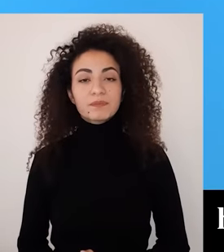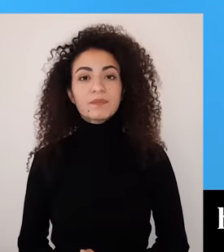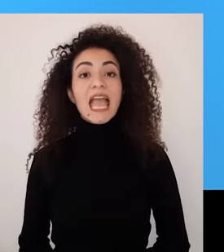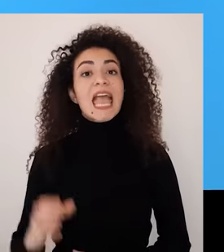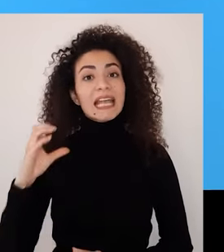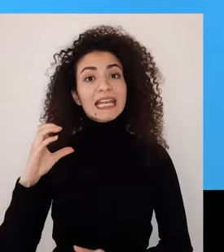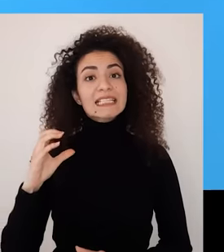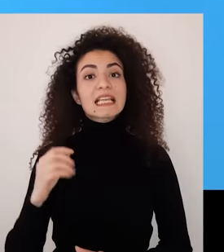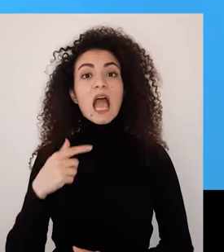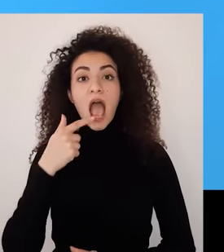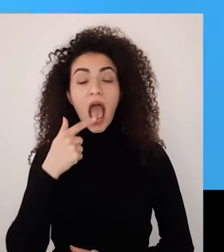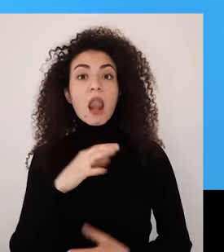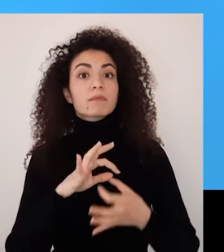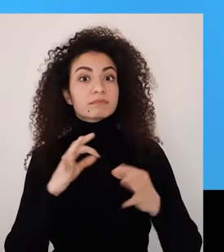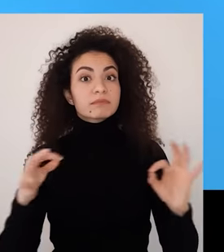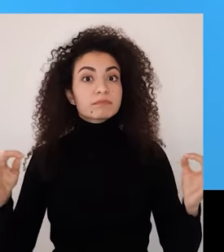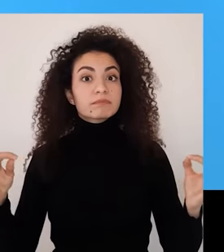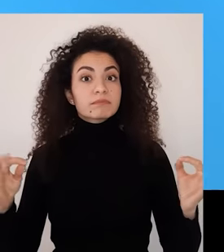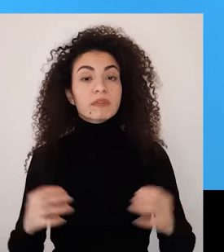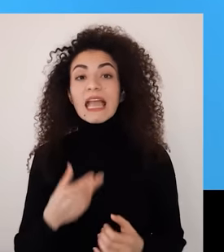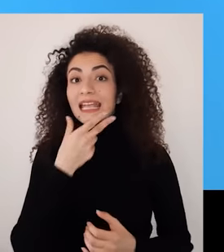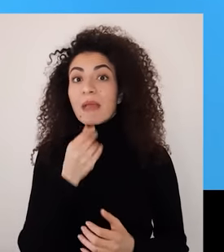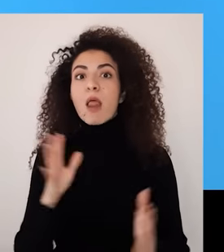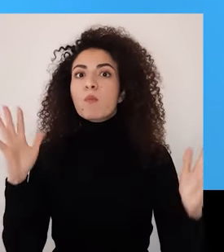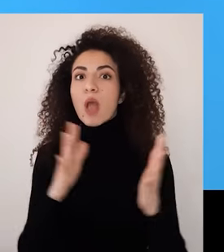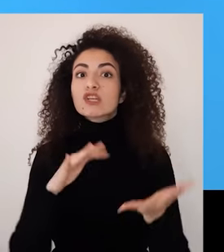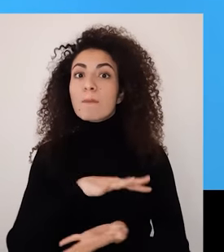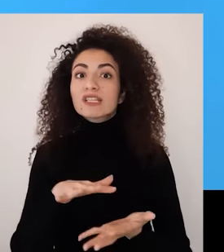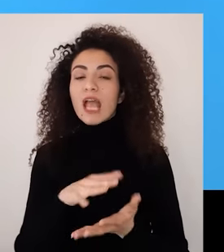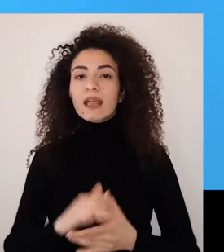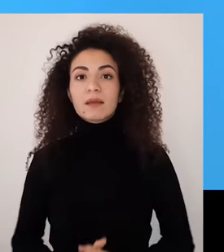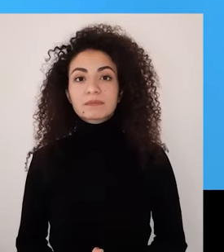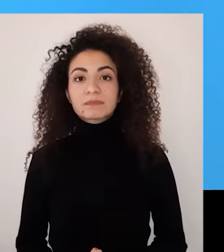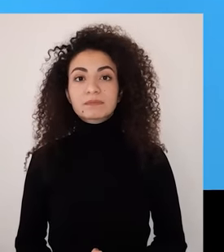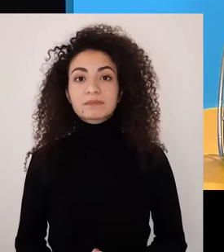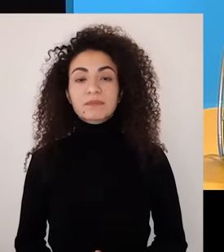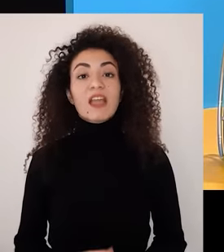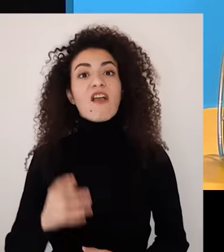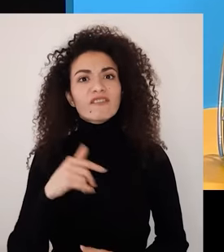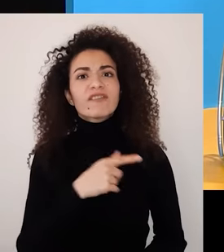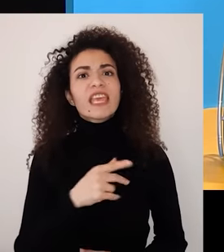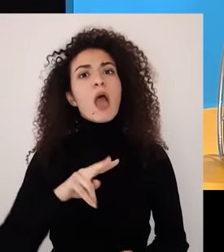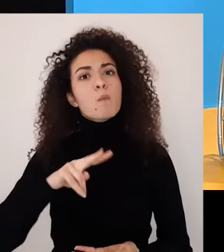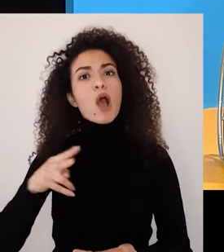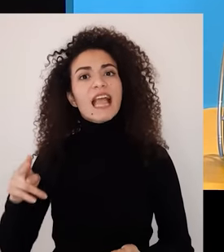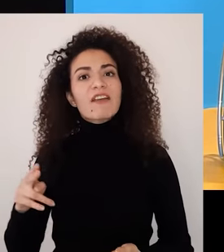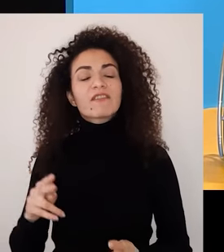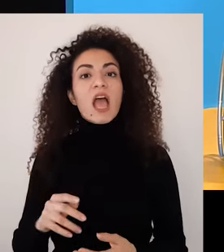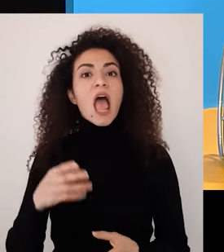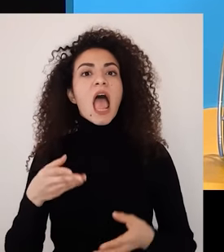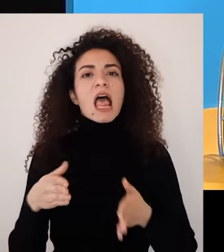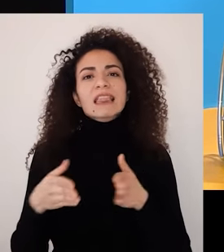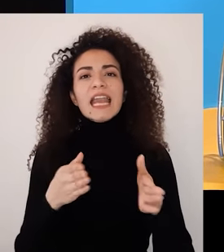وفعالة بتساهم بزيادة المرونة وبترفع من مستوى مخزون الماء لنتخطى الصعوبات وتعرف هالوسيلة بحقيبة